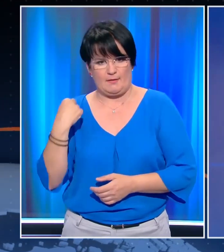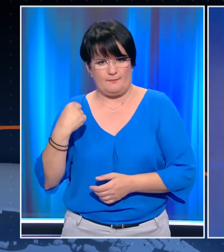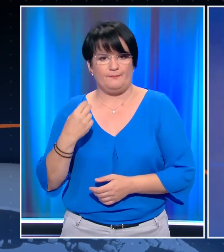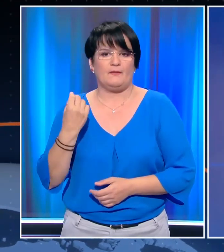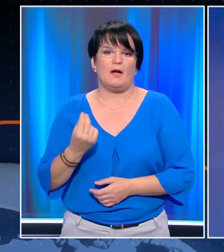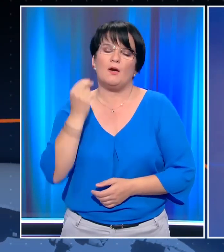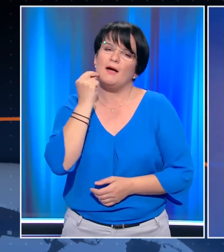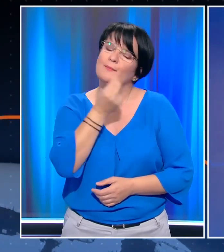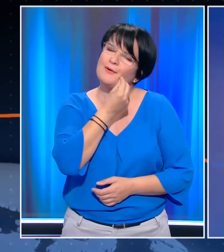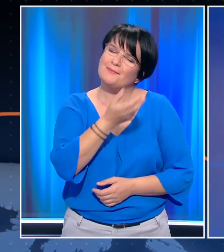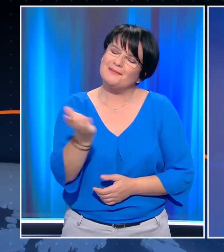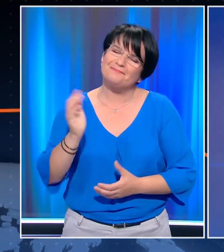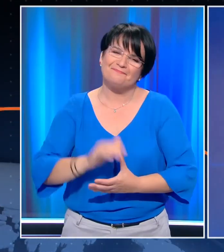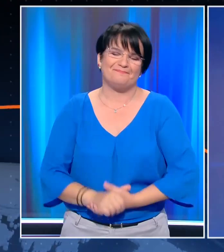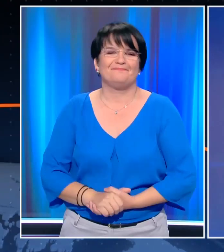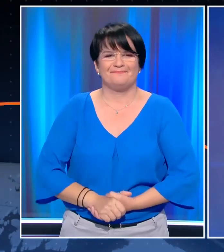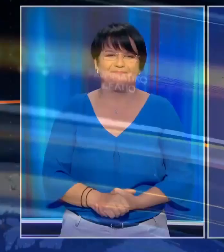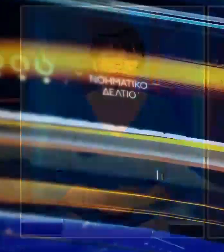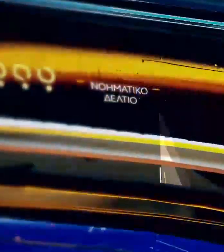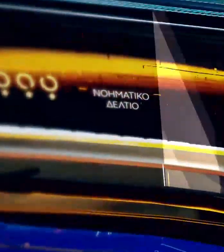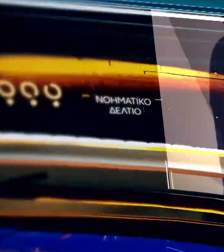Λιμπεράκη. Καλό απόγευμα σε όλους.